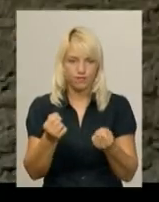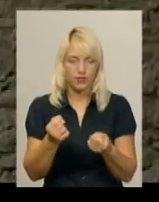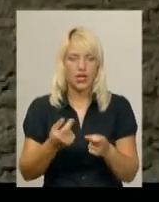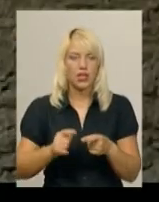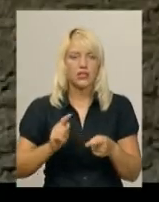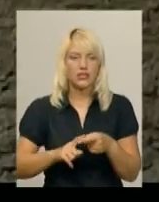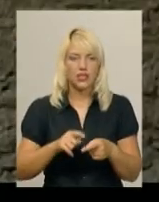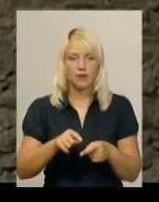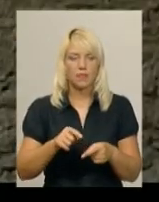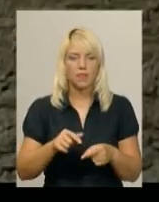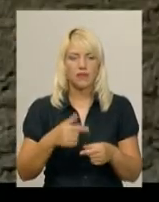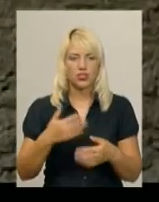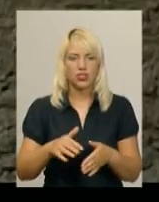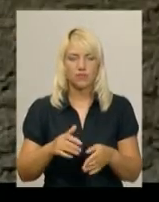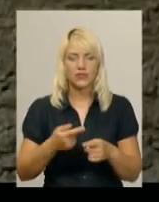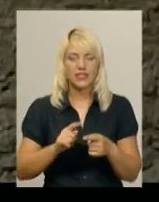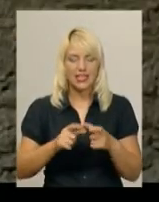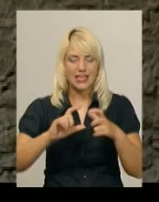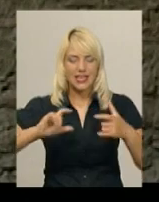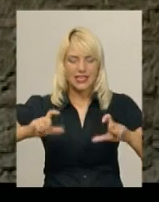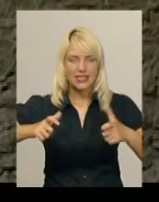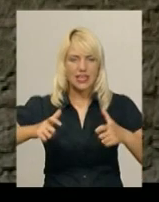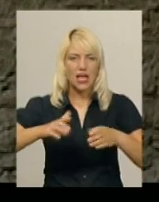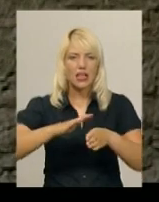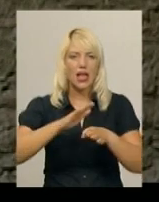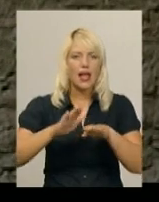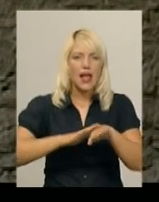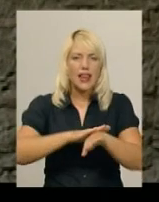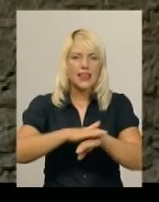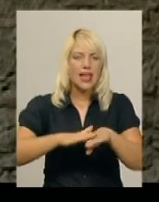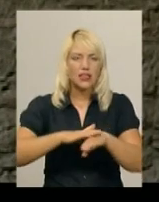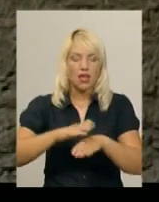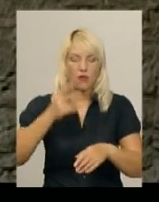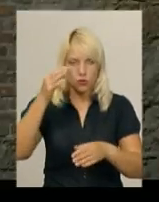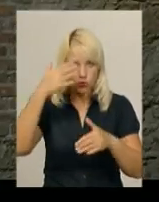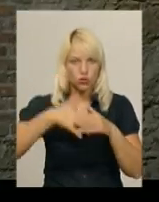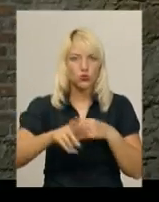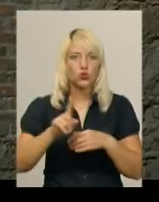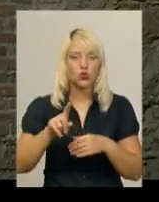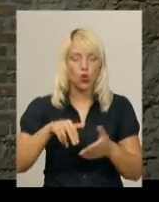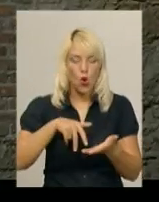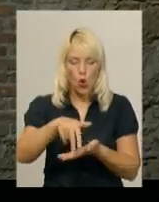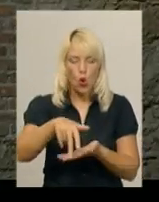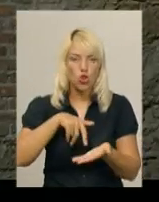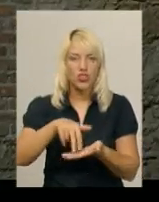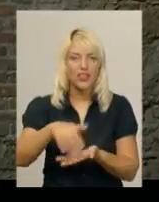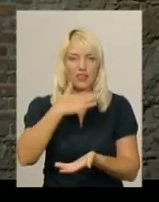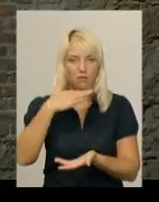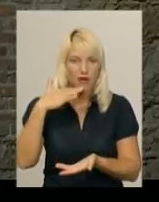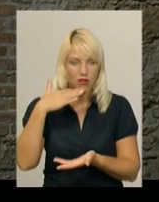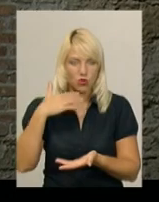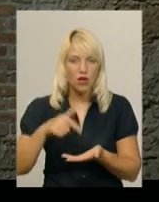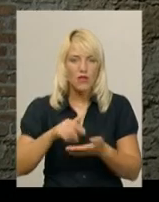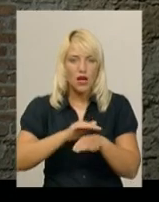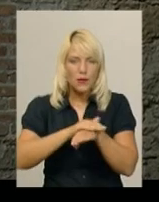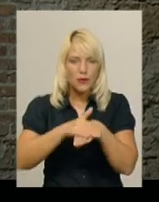Це підлога, що вона вичовгана. Цегла гладесенька, по ній багато ходили, зрозуміло, тоді ходили воїни. Тут багато було, в